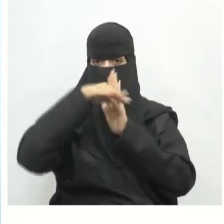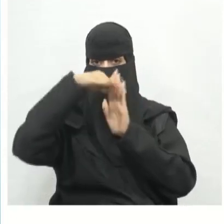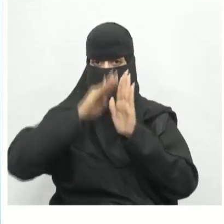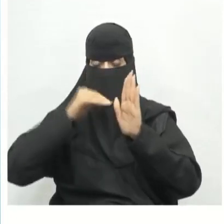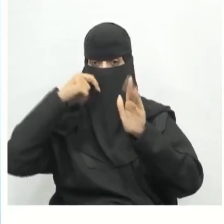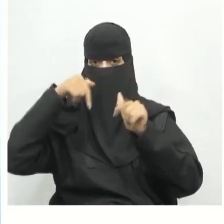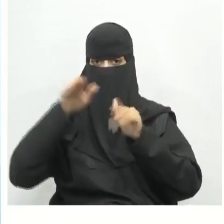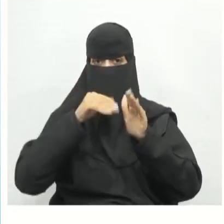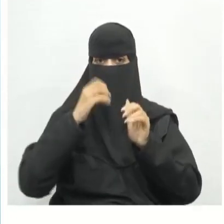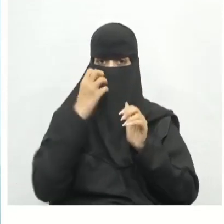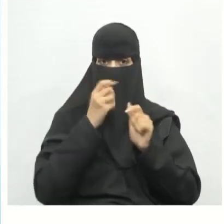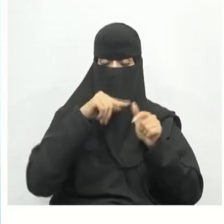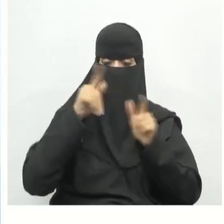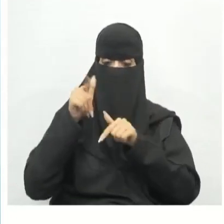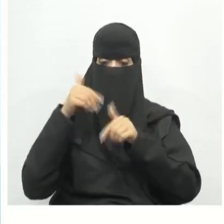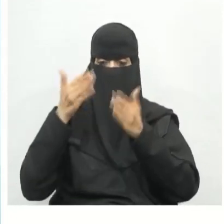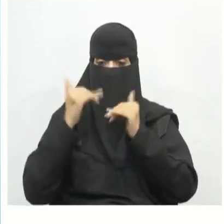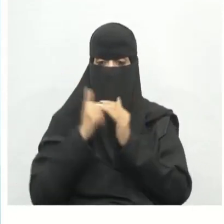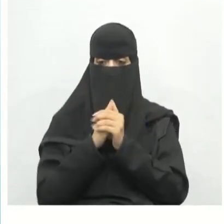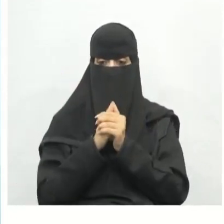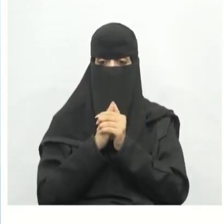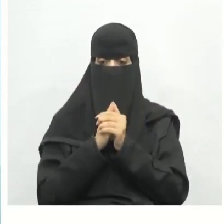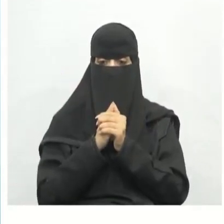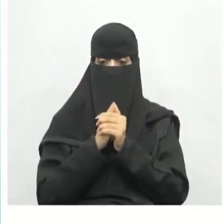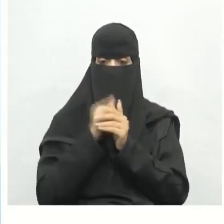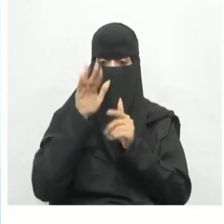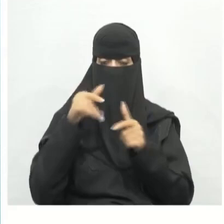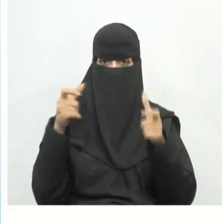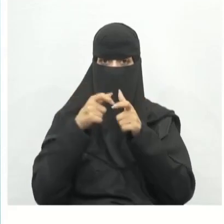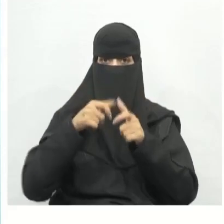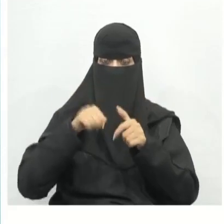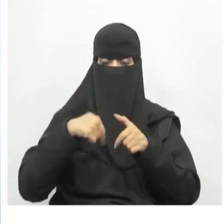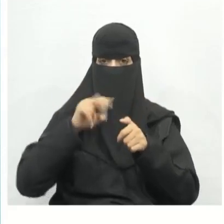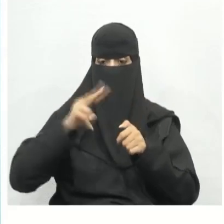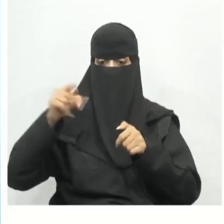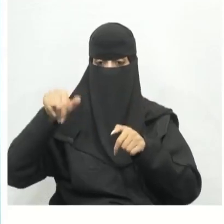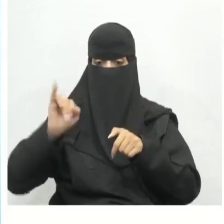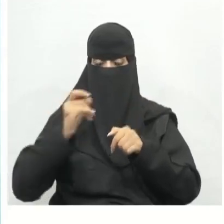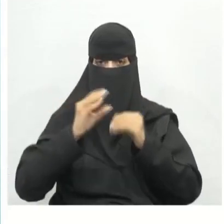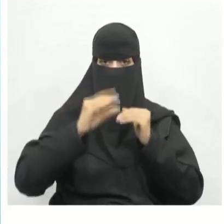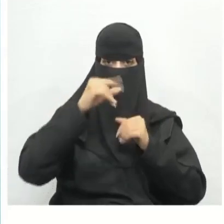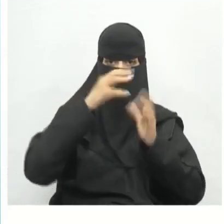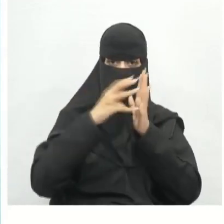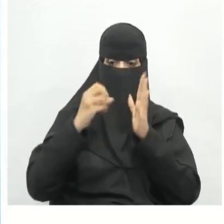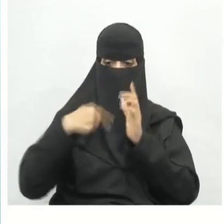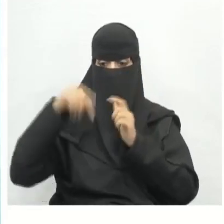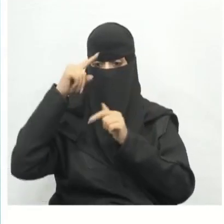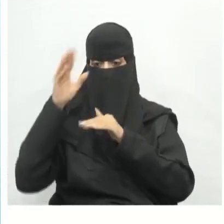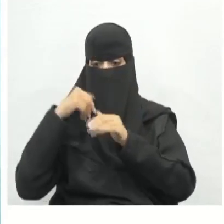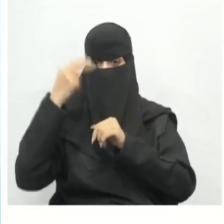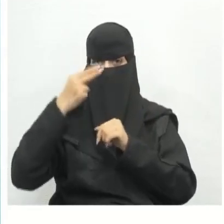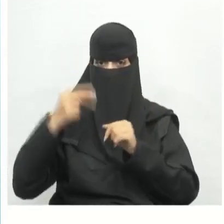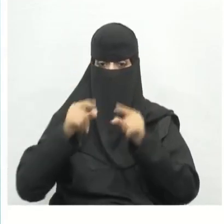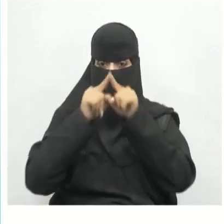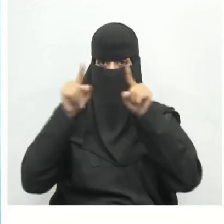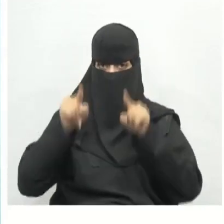والماك أو اس واللينيكس يتضمن مجموعة متنوعة من أداة النمدجة مثل